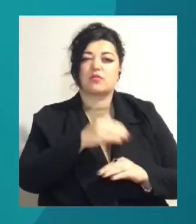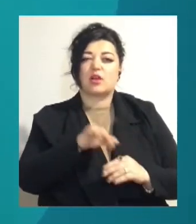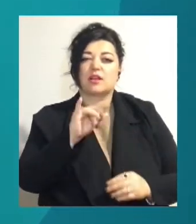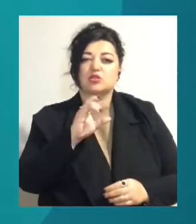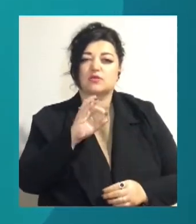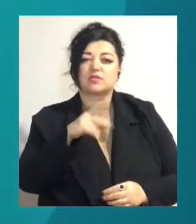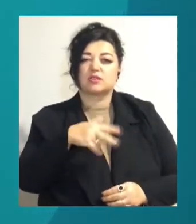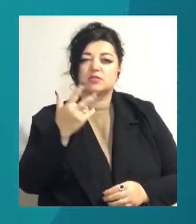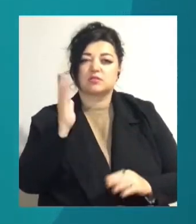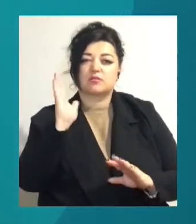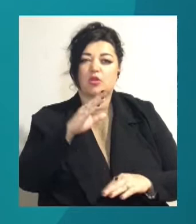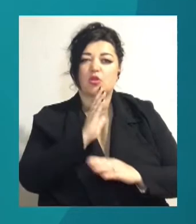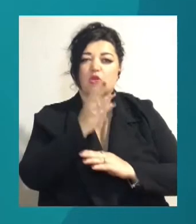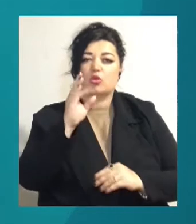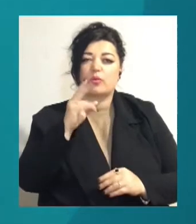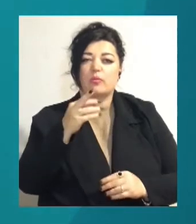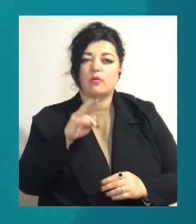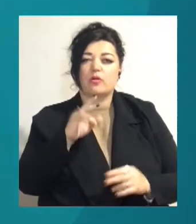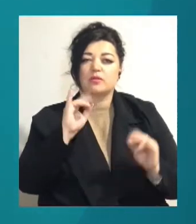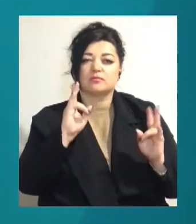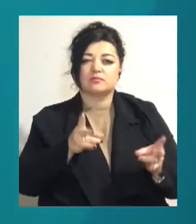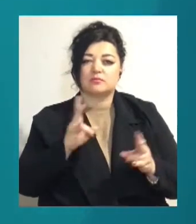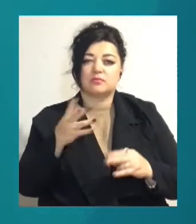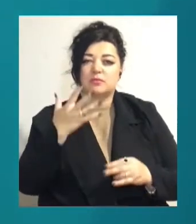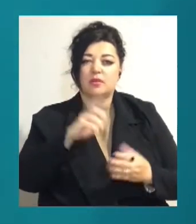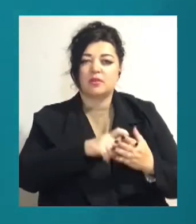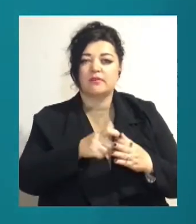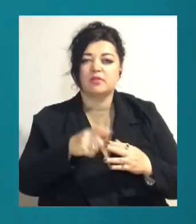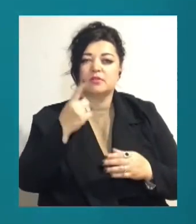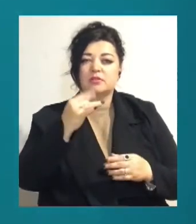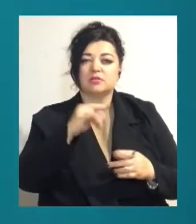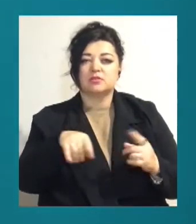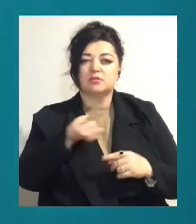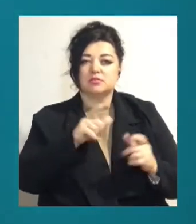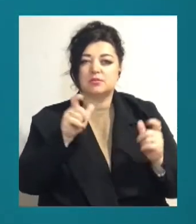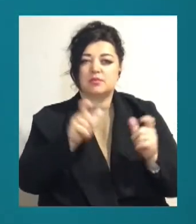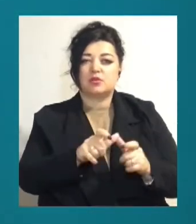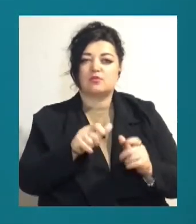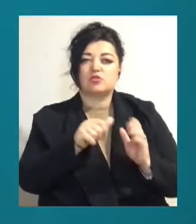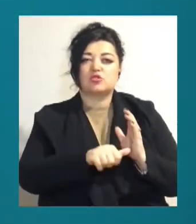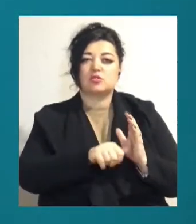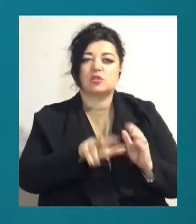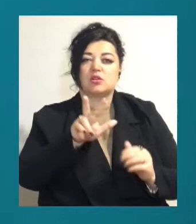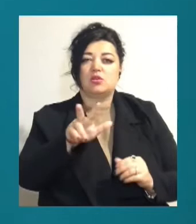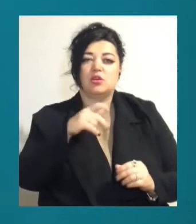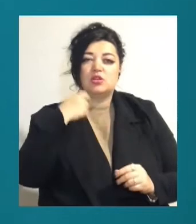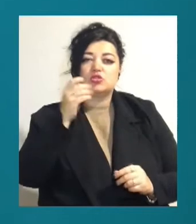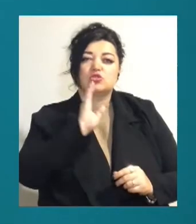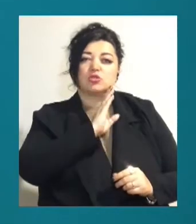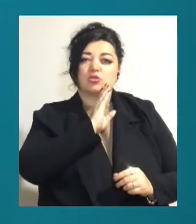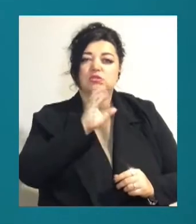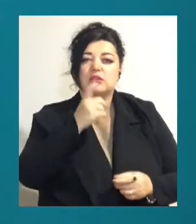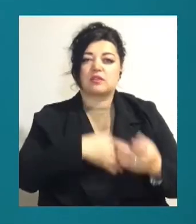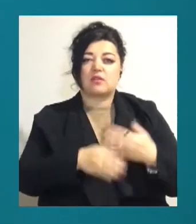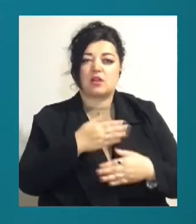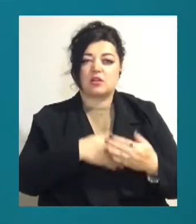впала тополя. Зазнали ушкоджень 5 квартир. В одній з них опинилася заблокованою 64-річна жінка з інвалідністю. На місці